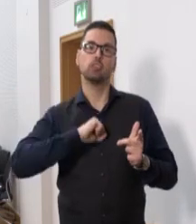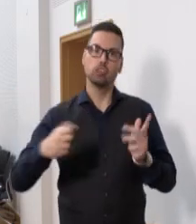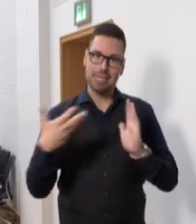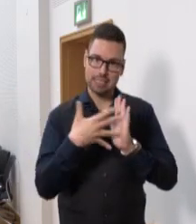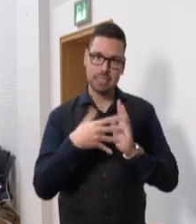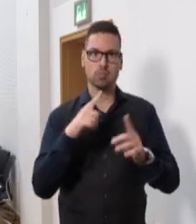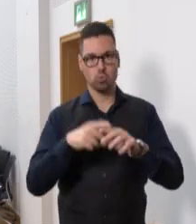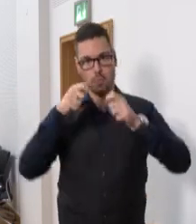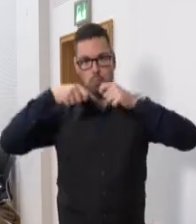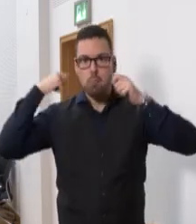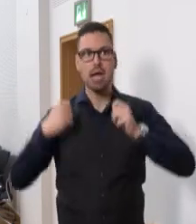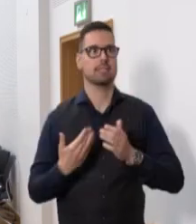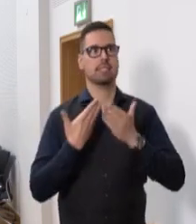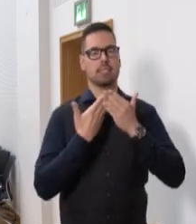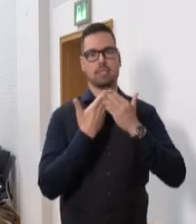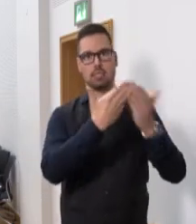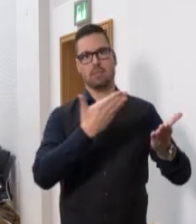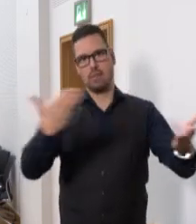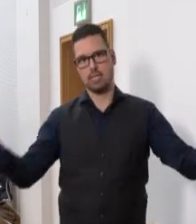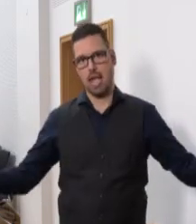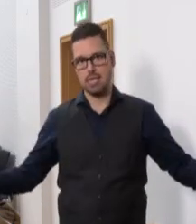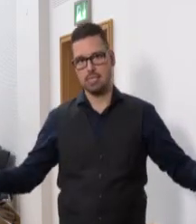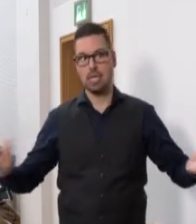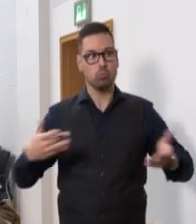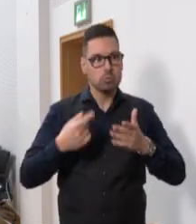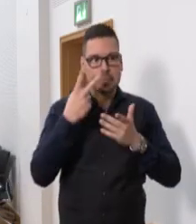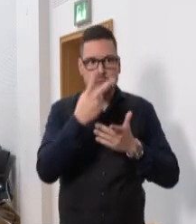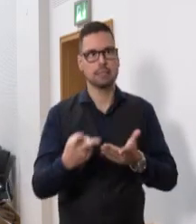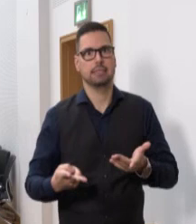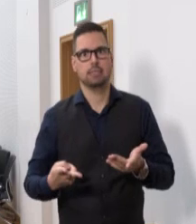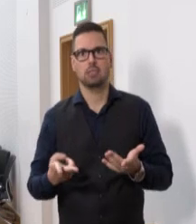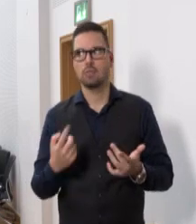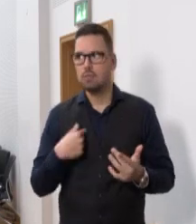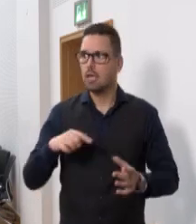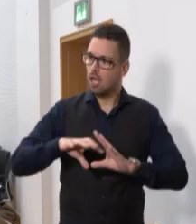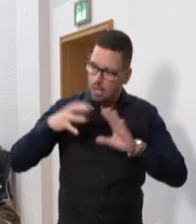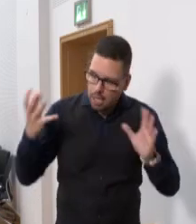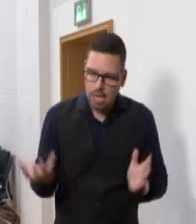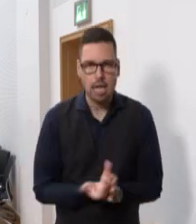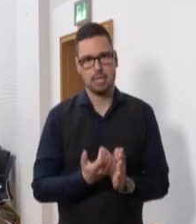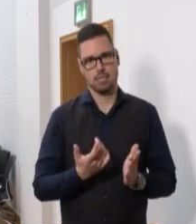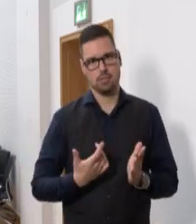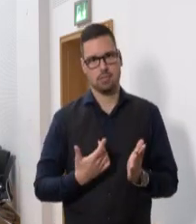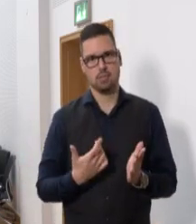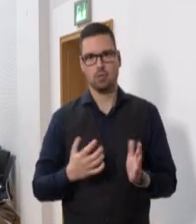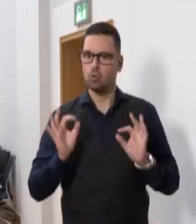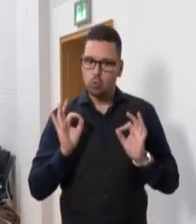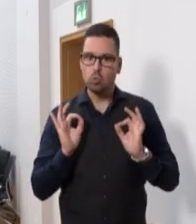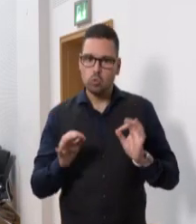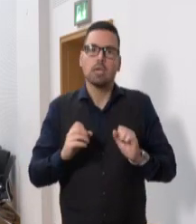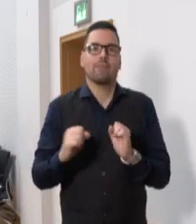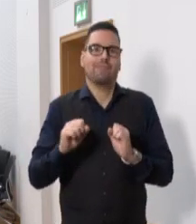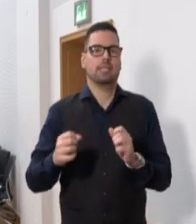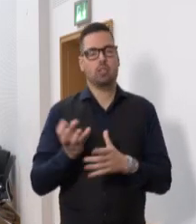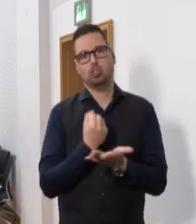Energieeinsparungen unterstützen. Sie sehen also, wir setzen alles daran, dass wir alle gut diesen